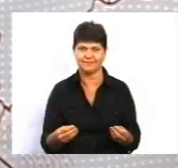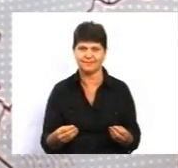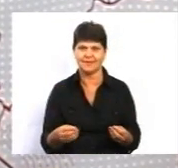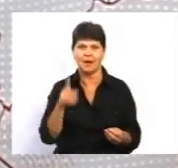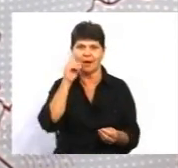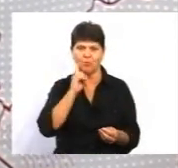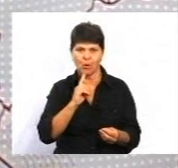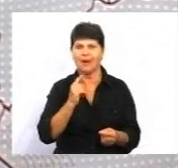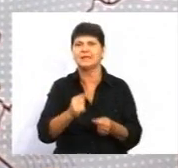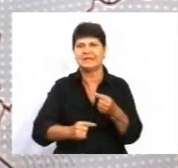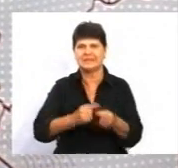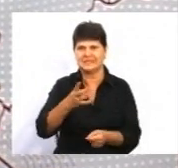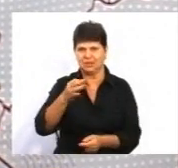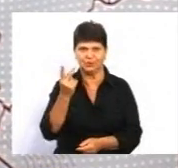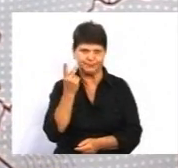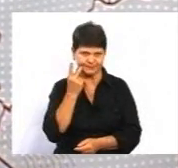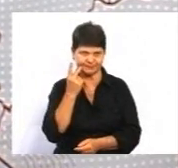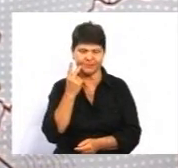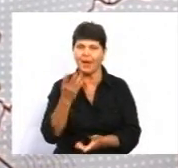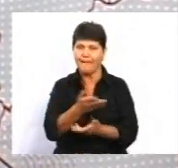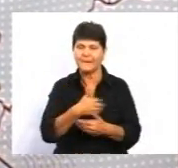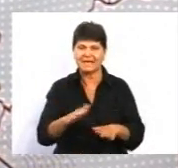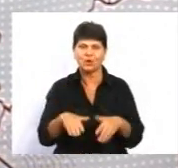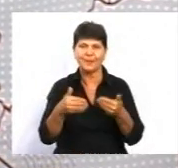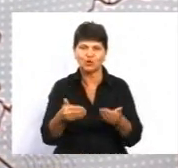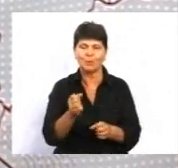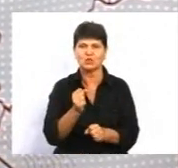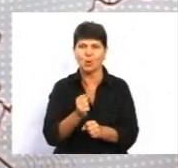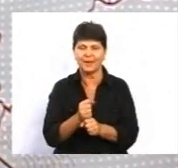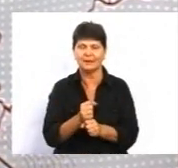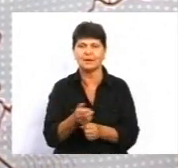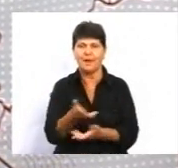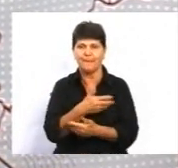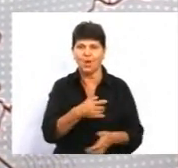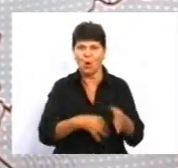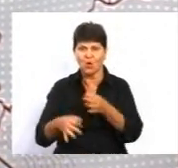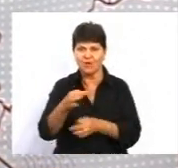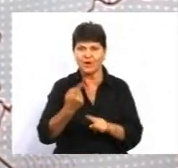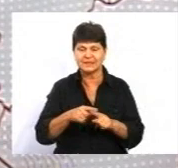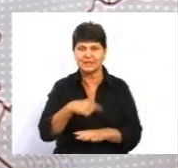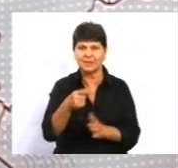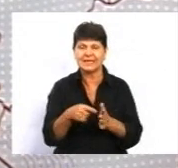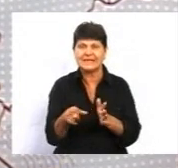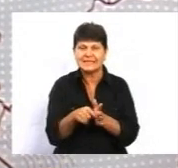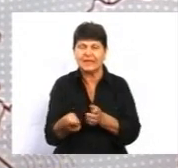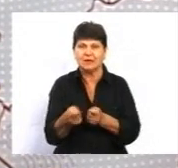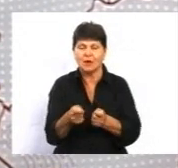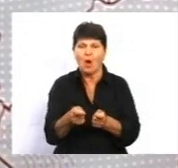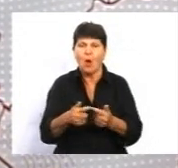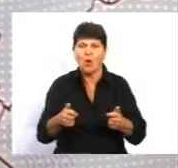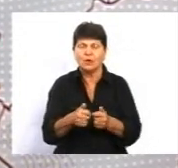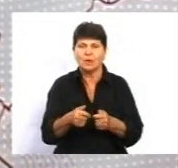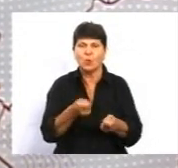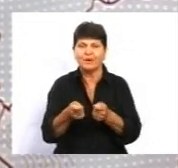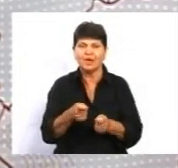що традиційно ми рекомендуємо зробити, і ми обговорювали це питання з керівниками органів управління освітою.